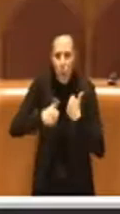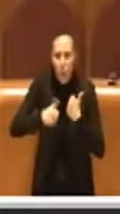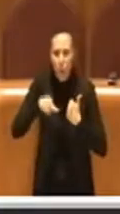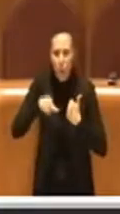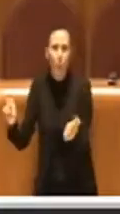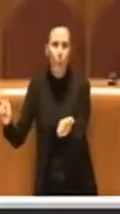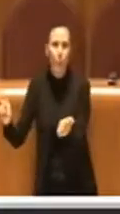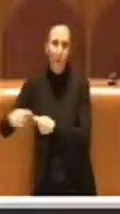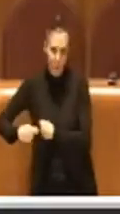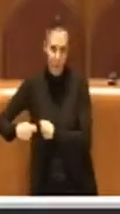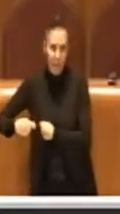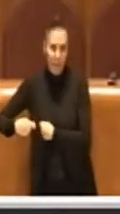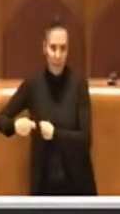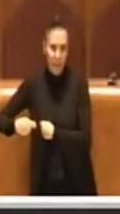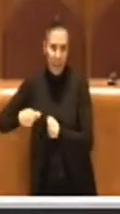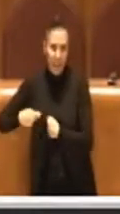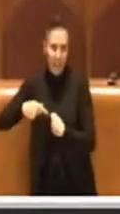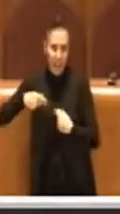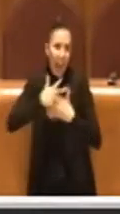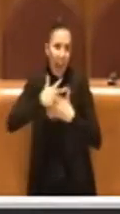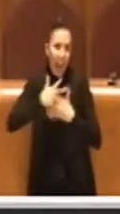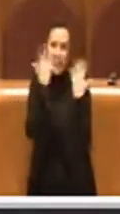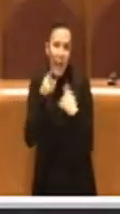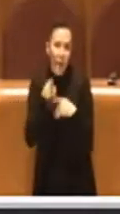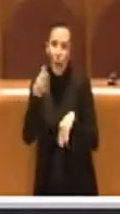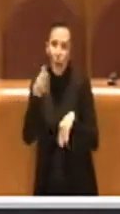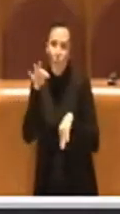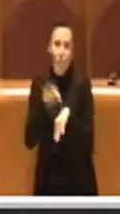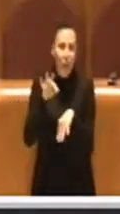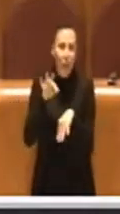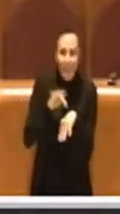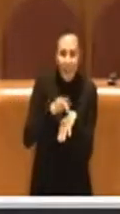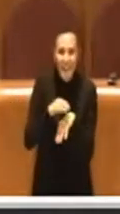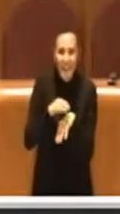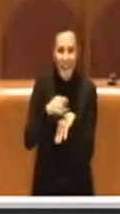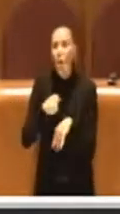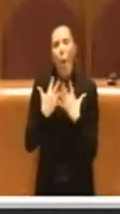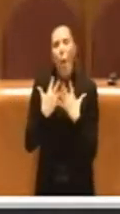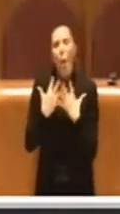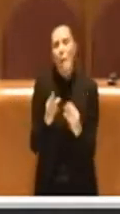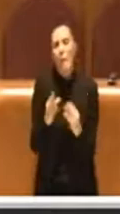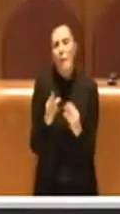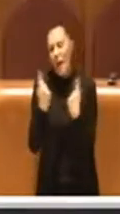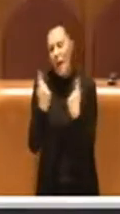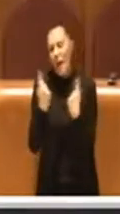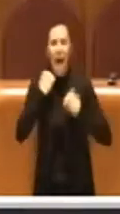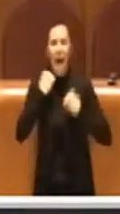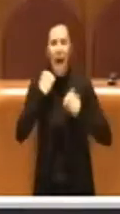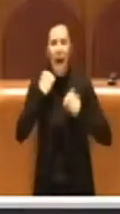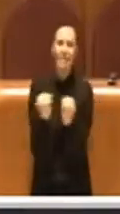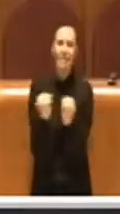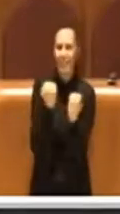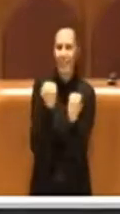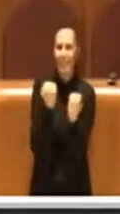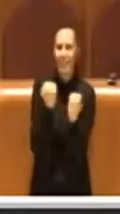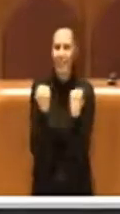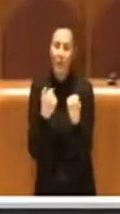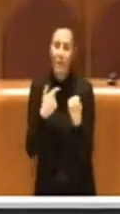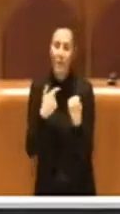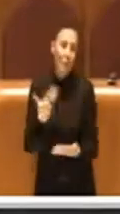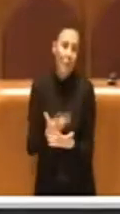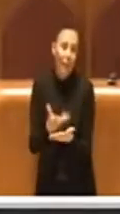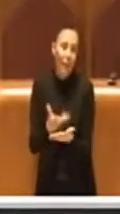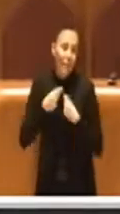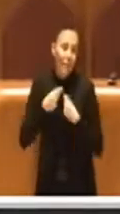terzi, è sicuramente una cosa patologica. Ora, a me io non amo fare questo tipo di attività, ma me lo permetta Presidente, però devo